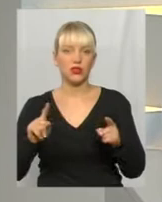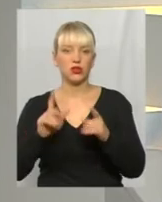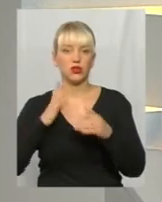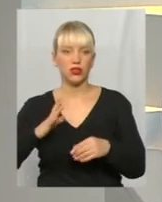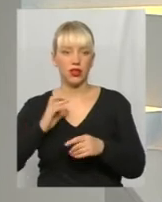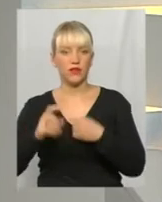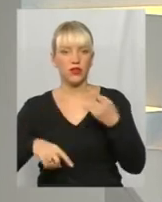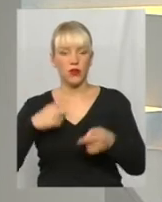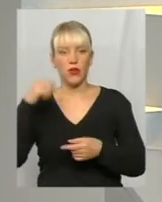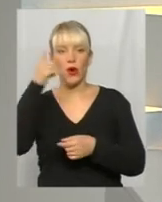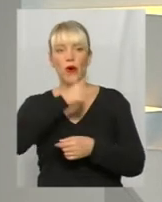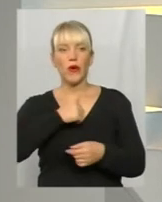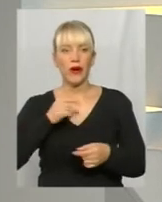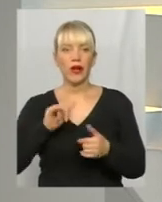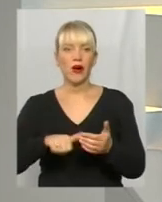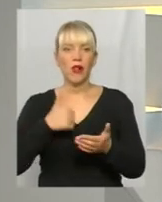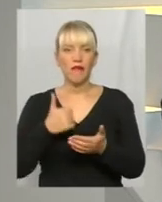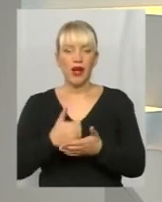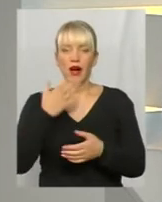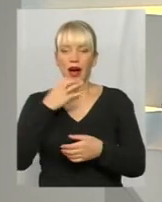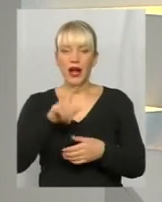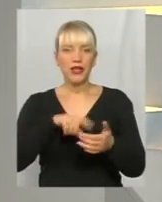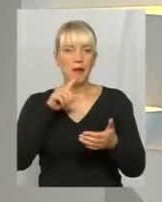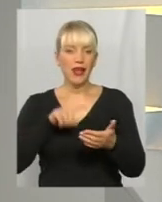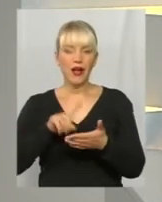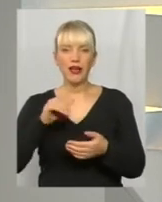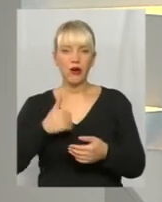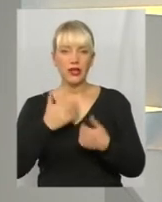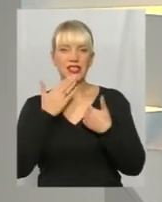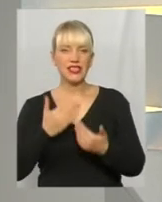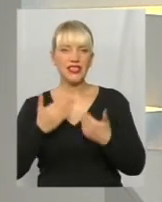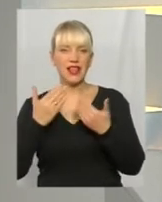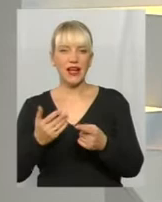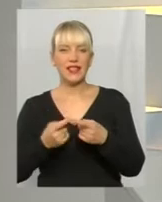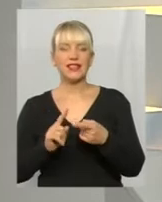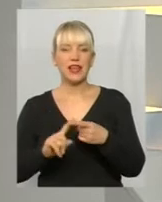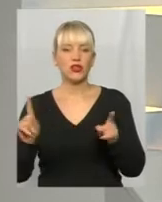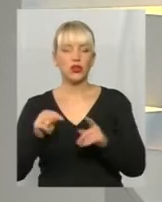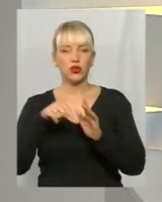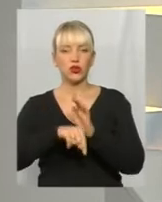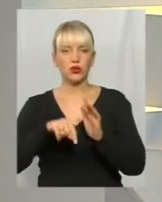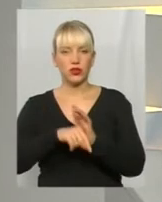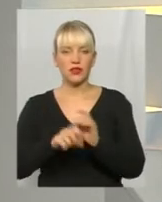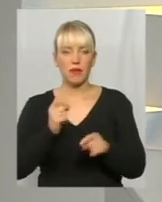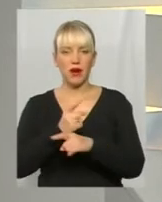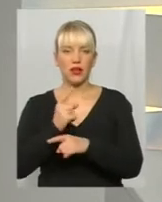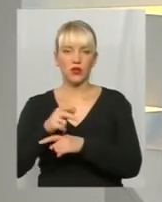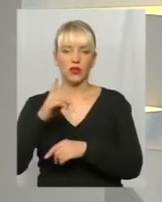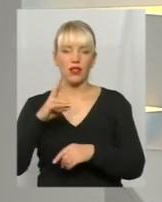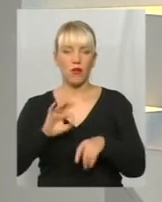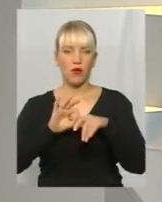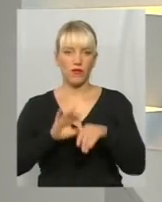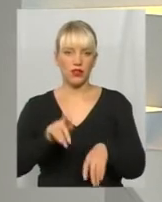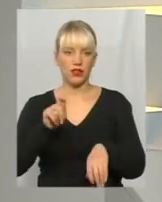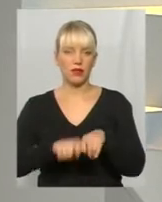з наступного року. І головне гаряче питання, яке вже хочеться вам задати, це ж все ж таки, що стосується мораторію на проведення перевірок.